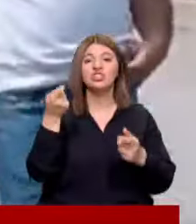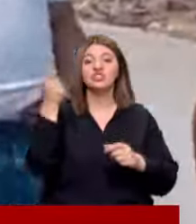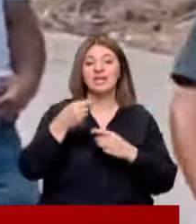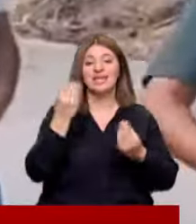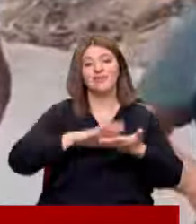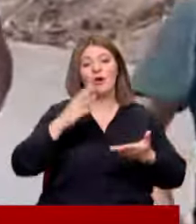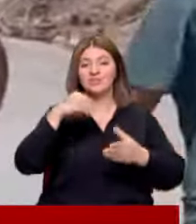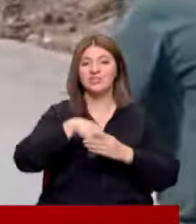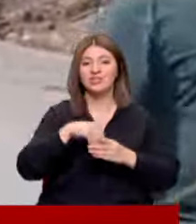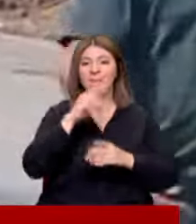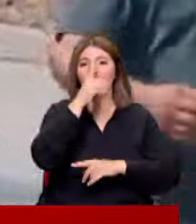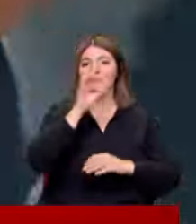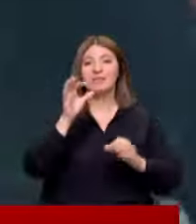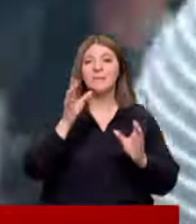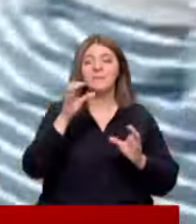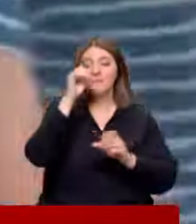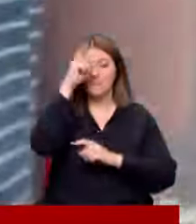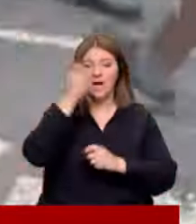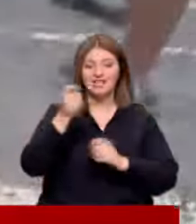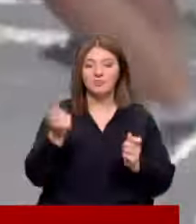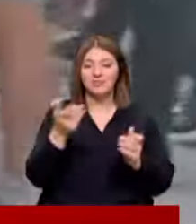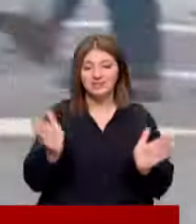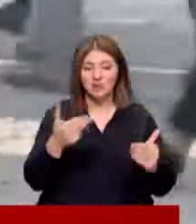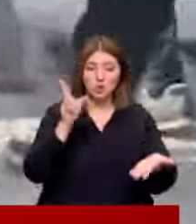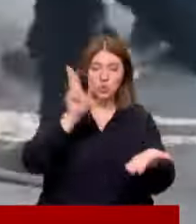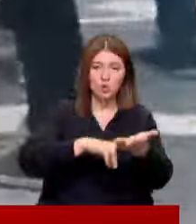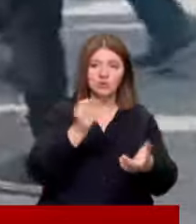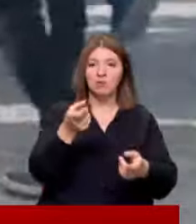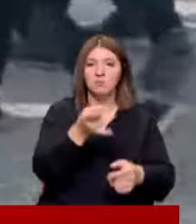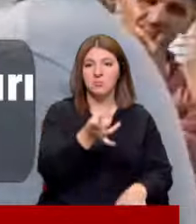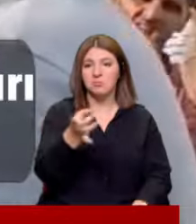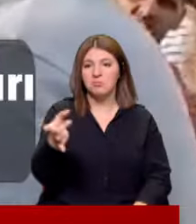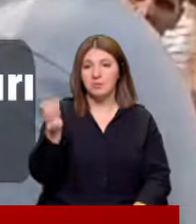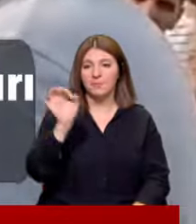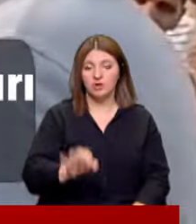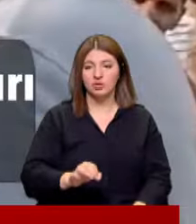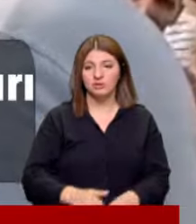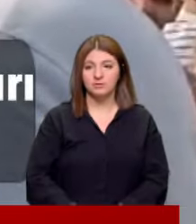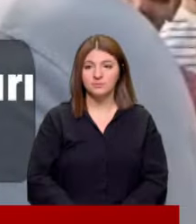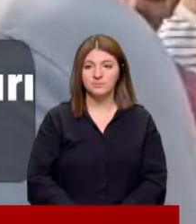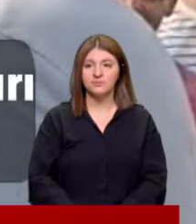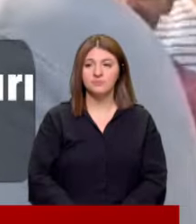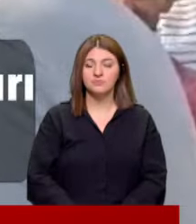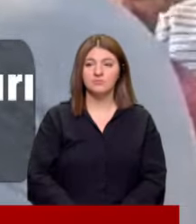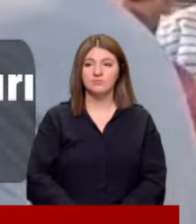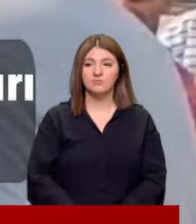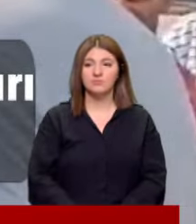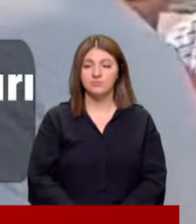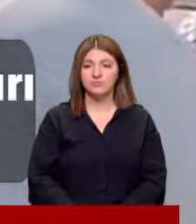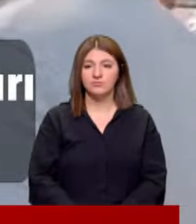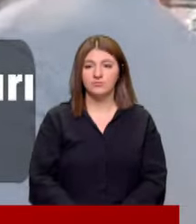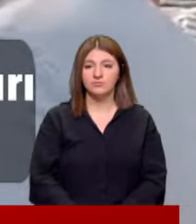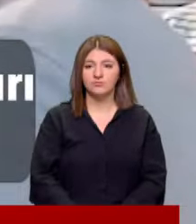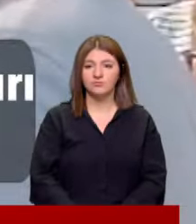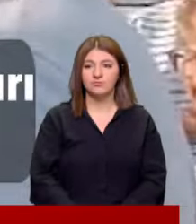iyileştirilebilmesi için Bağımsız Maden İş Sendikası'na üye olunca işten çıkarmalar başladı Şunu itiraf etmiş oldu bana Dedik ki